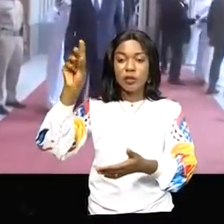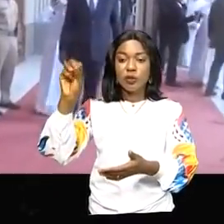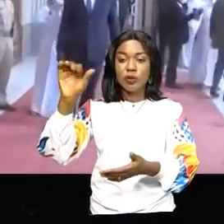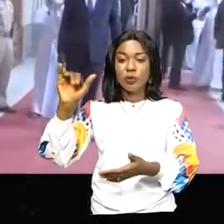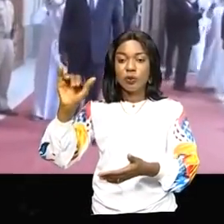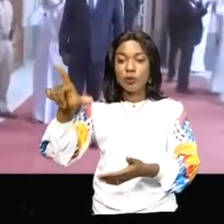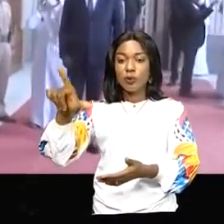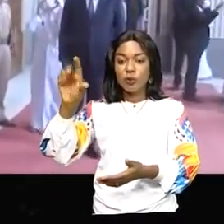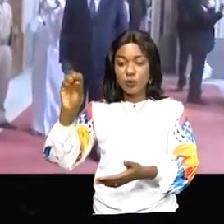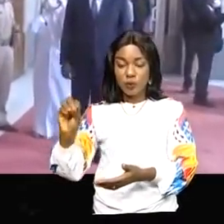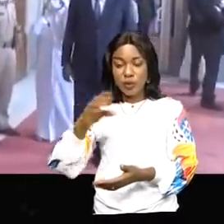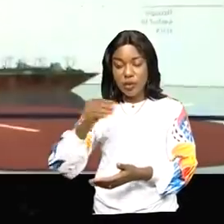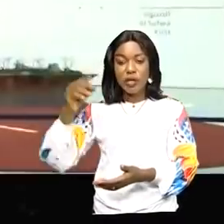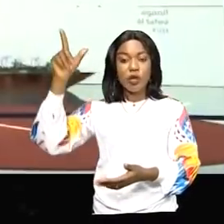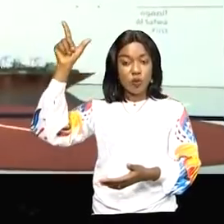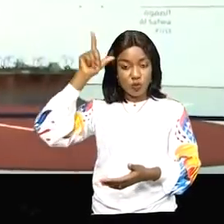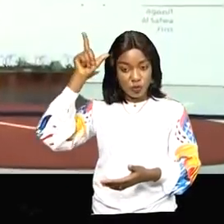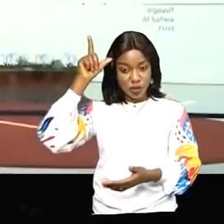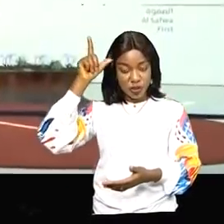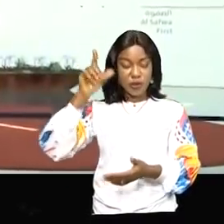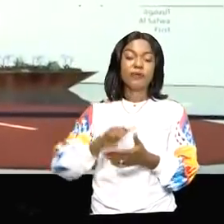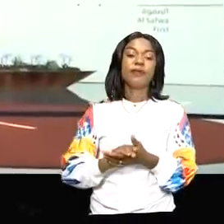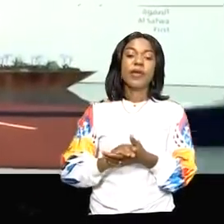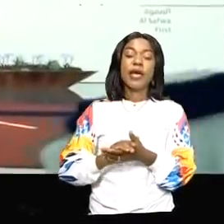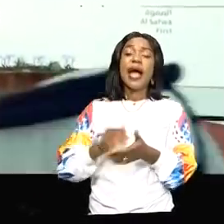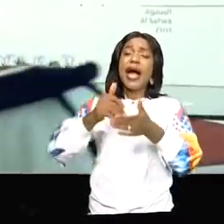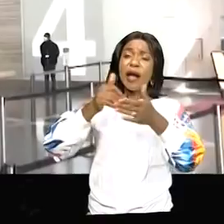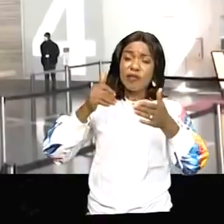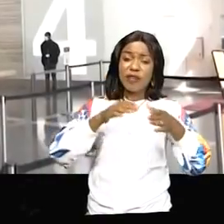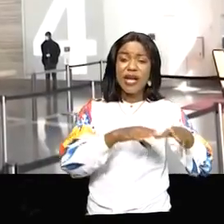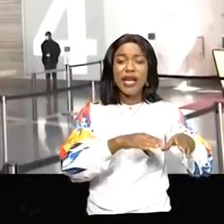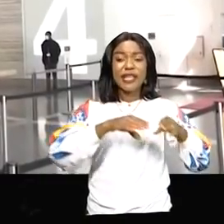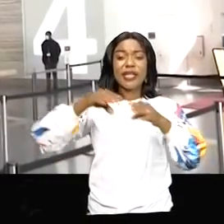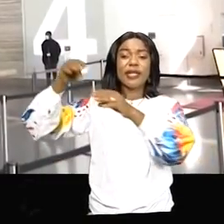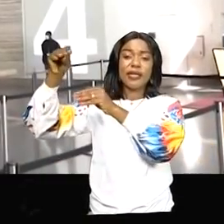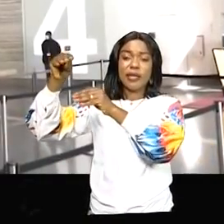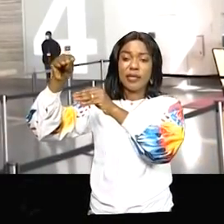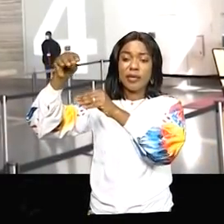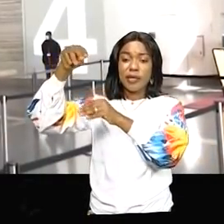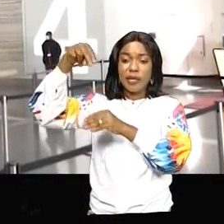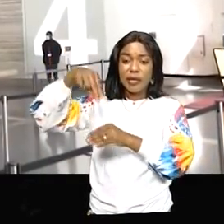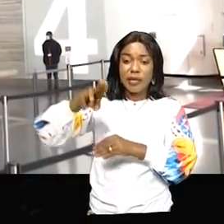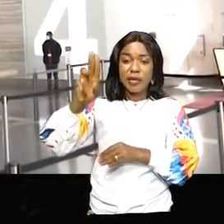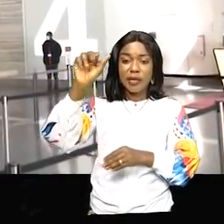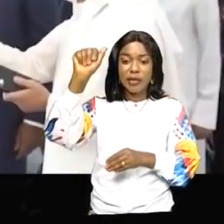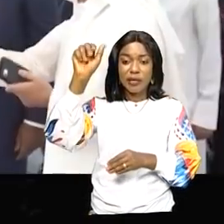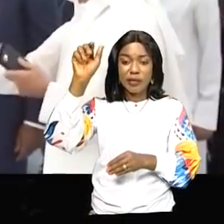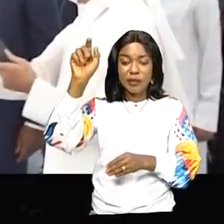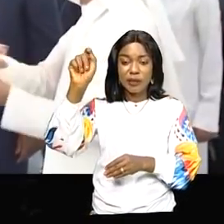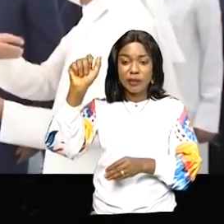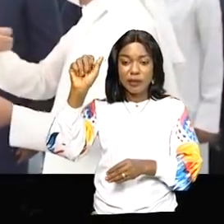Luano à Lubumbashi. Peu avant d'équiter Doha, le président de la République a visité les installations